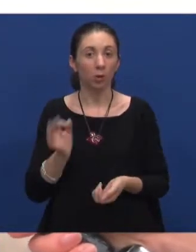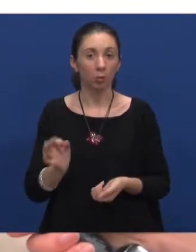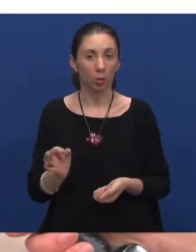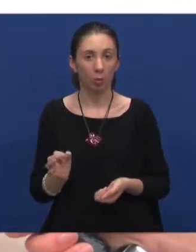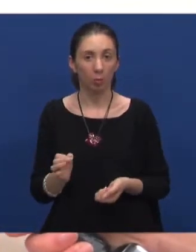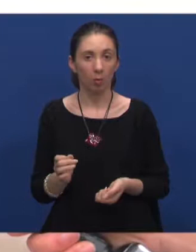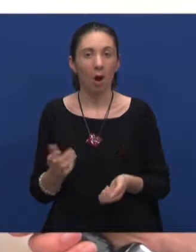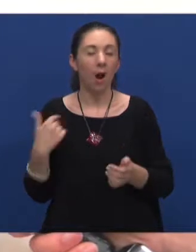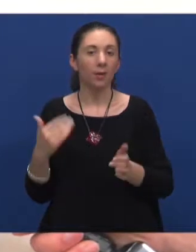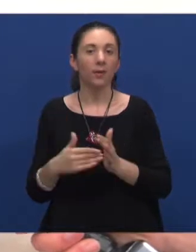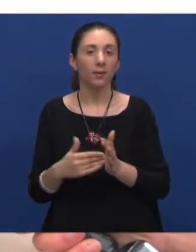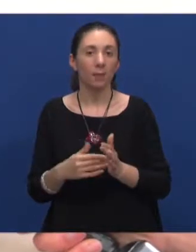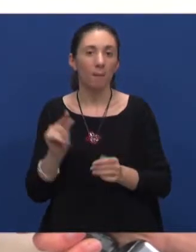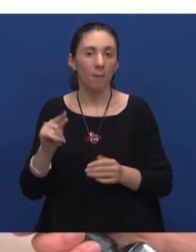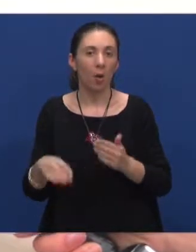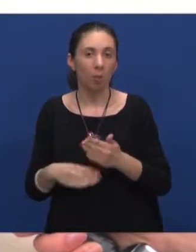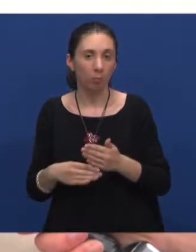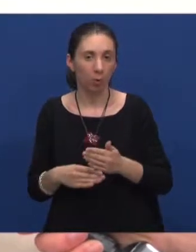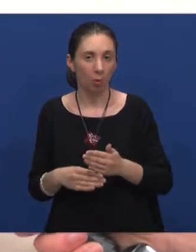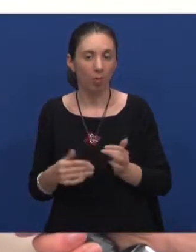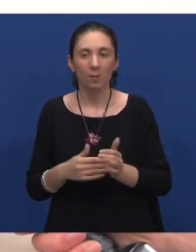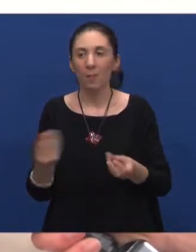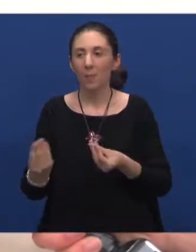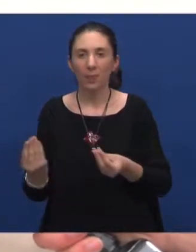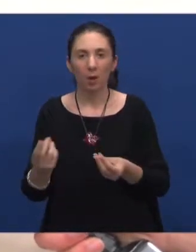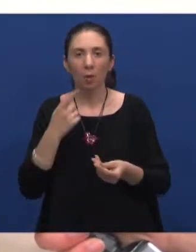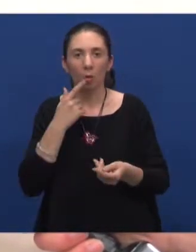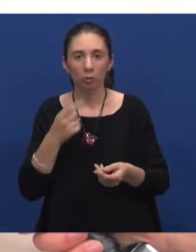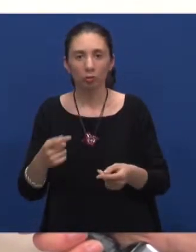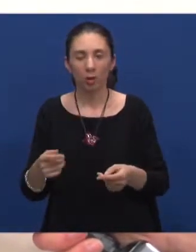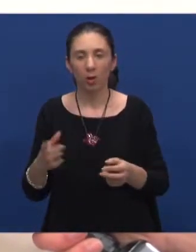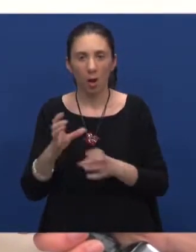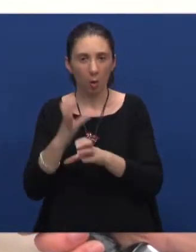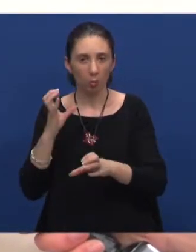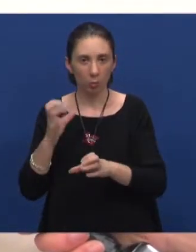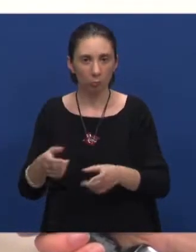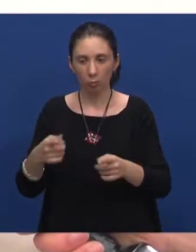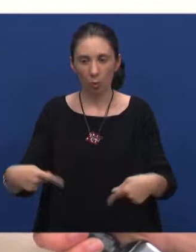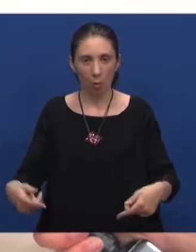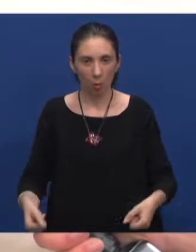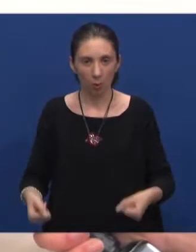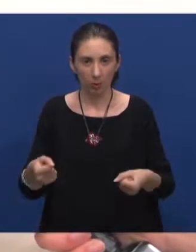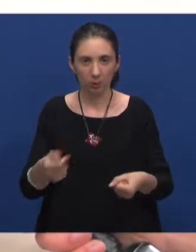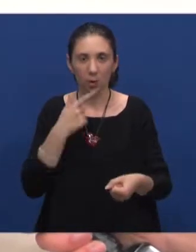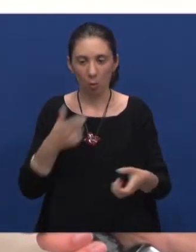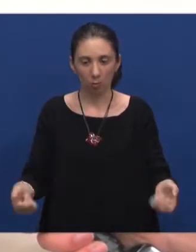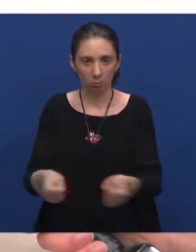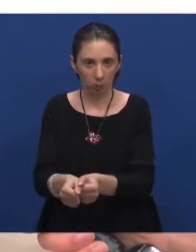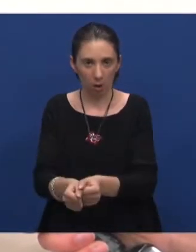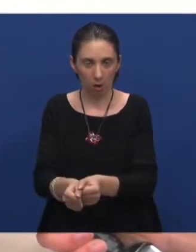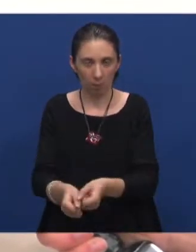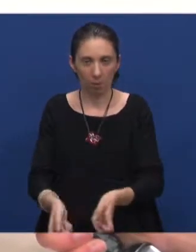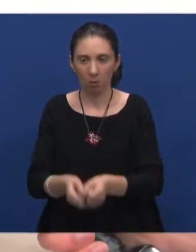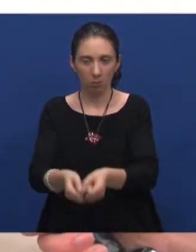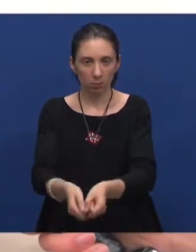s tim da trebam ovoga malo pomoći, dakle trebam nekoga koja će mi unijeti u autobus, znači kolica koja se sklapaju i